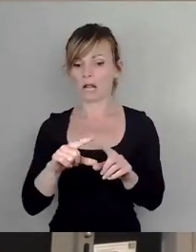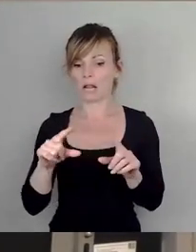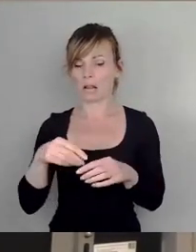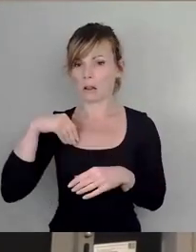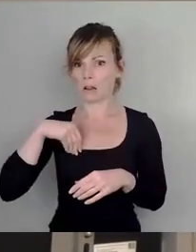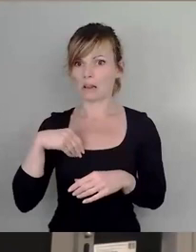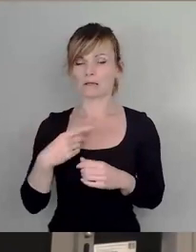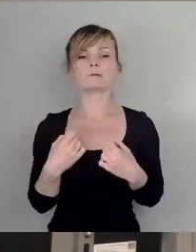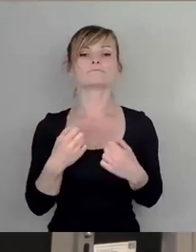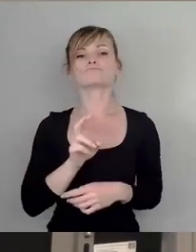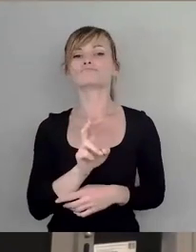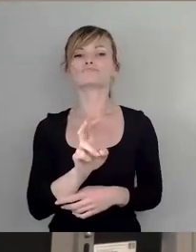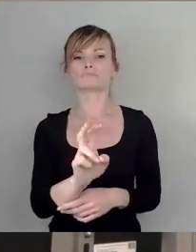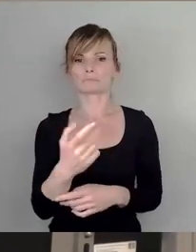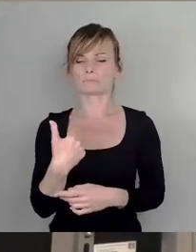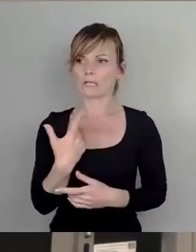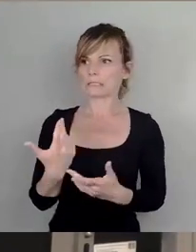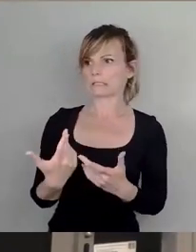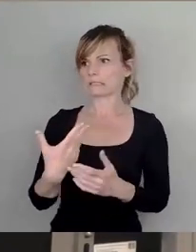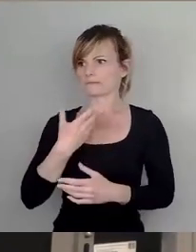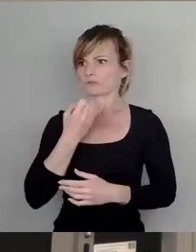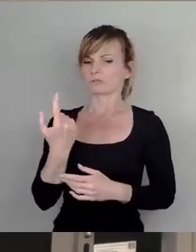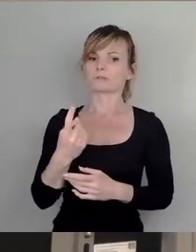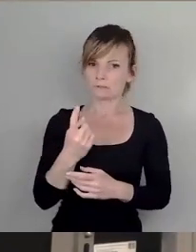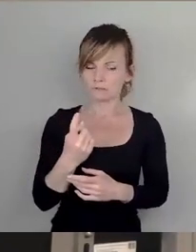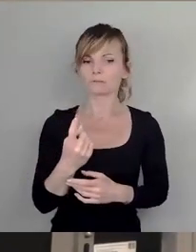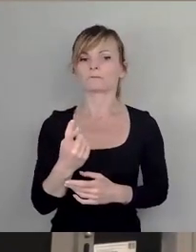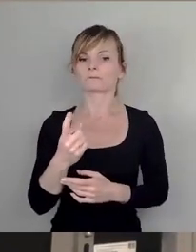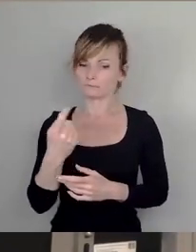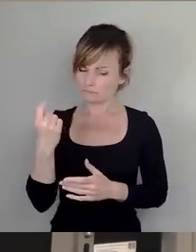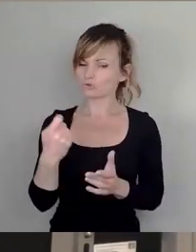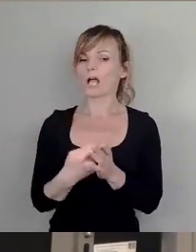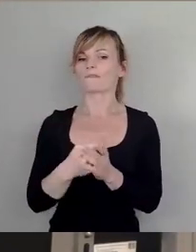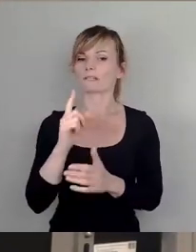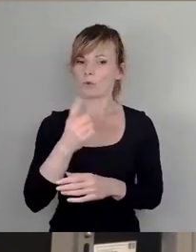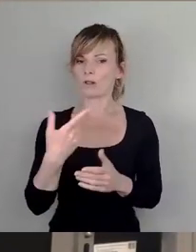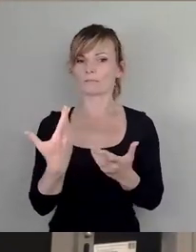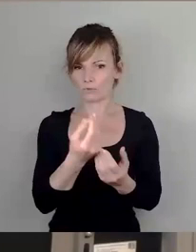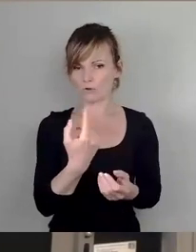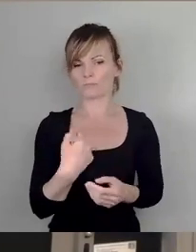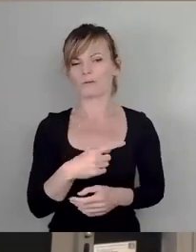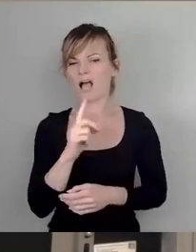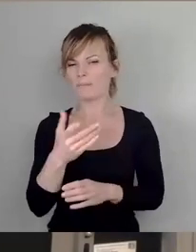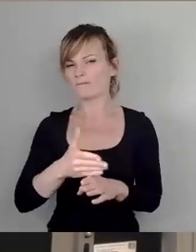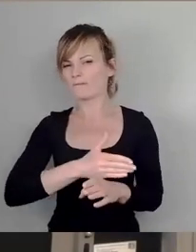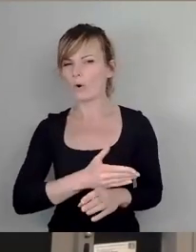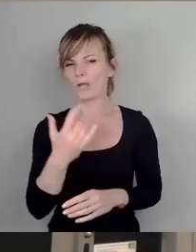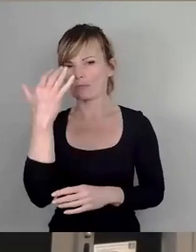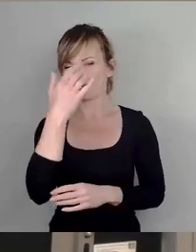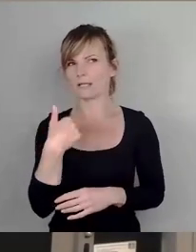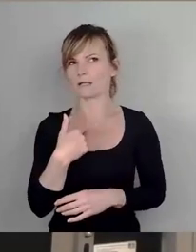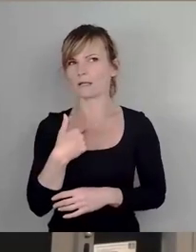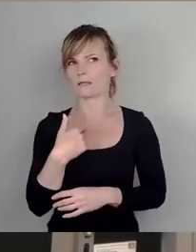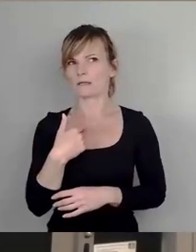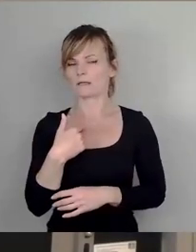so sein, dass man sich das wirklich drei, fünf oder acht Mal überlegt, ob man denn das dann nochmal macht. Das Problem